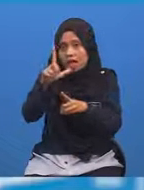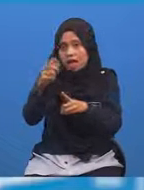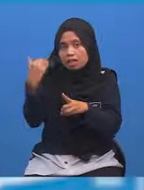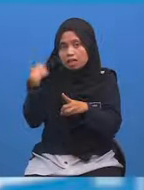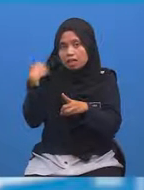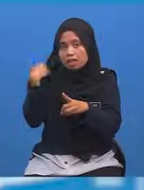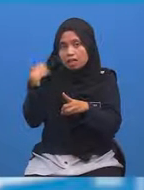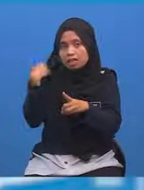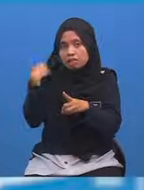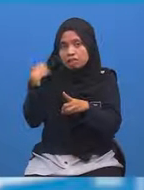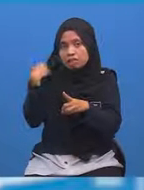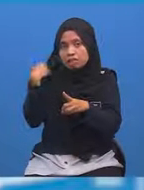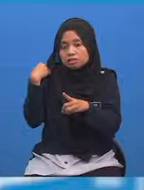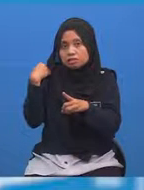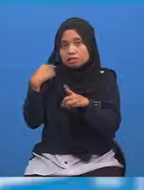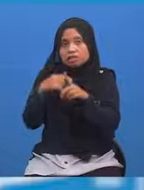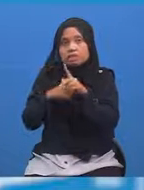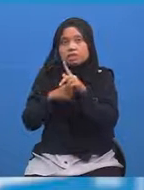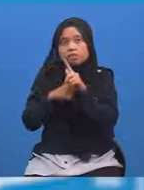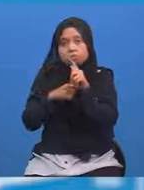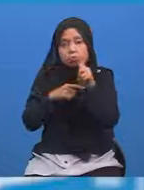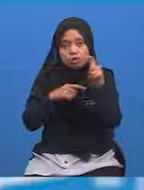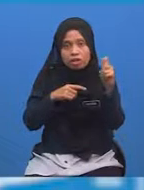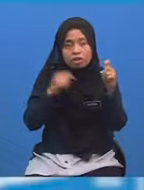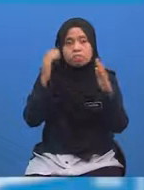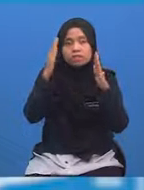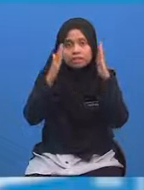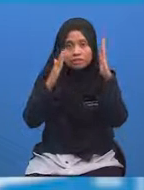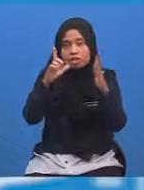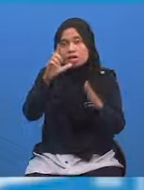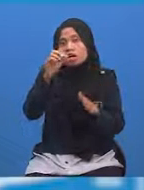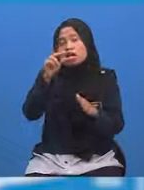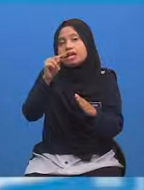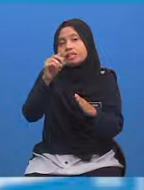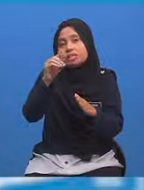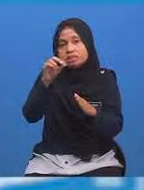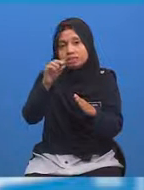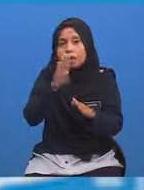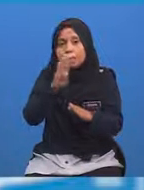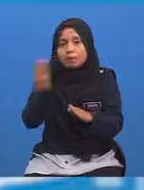di sebelah timur Manakala London berada di sebelah barat